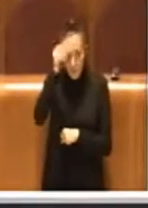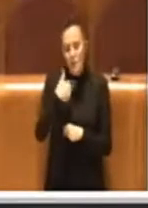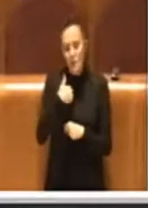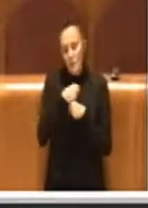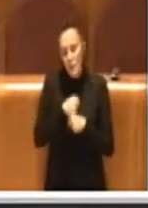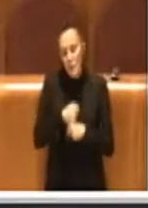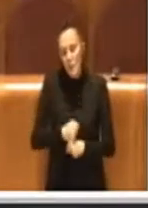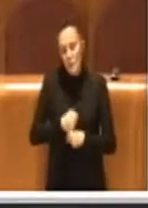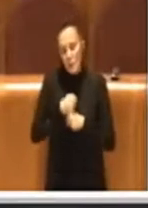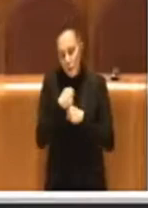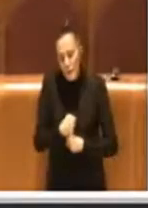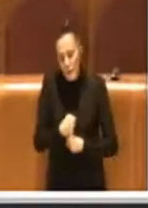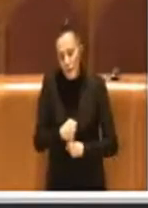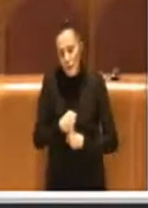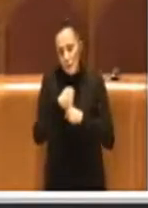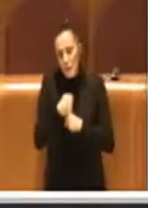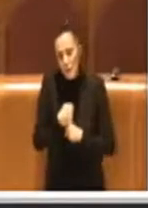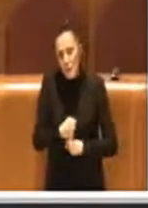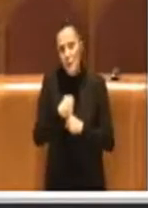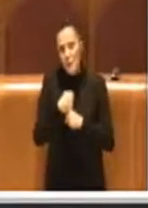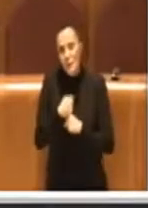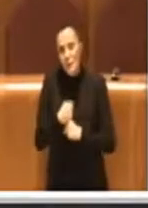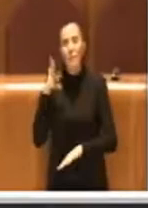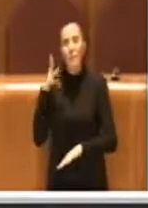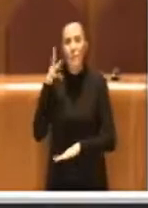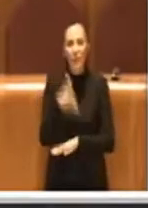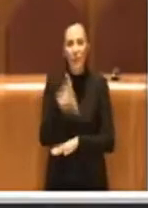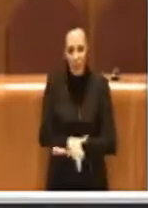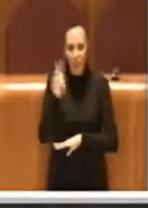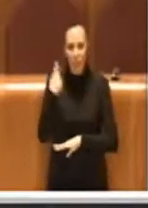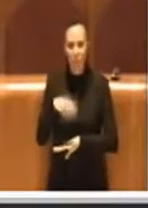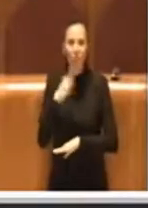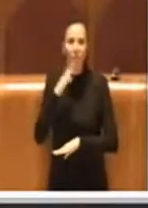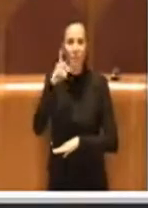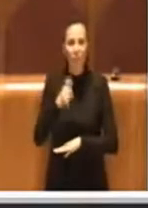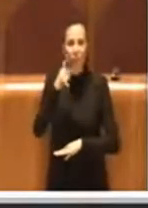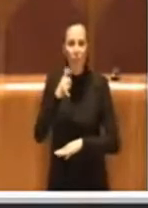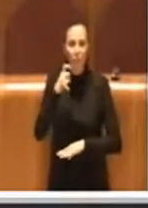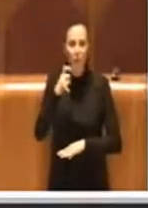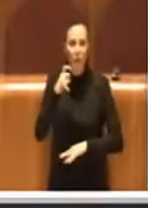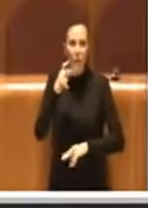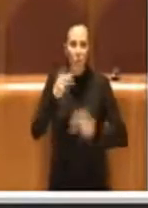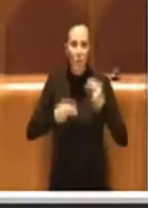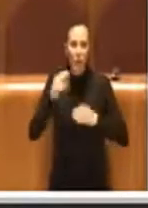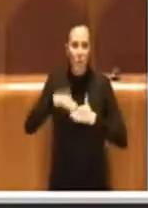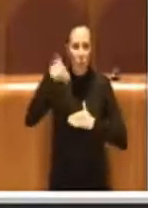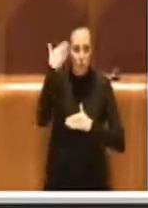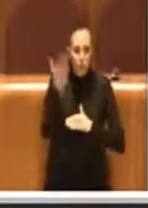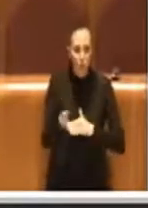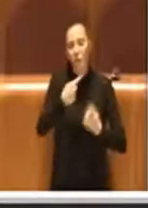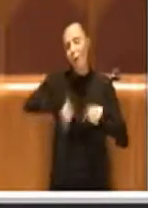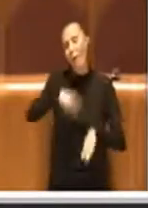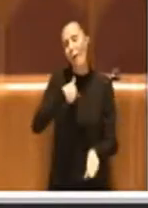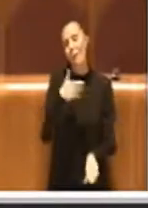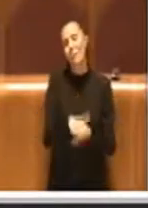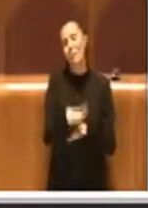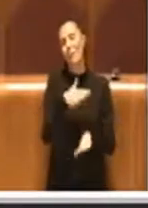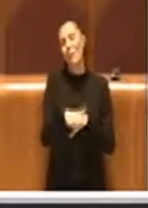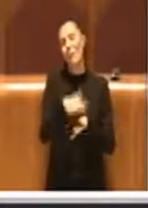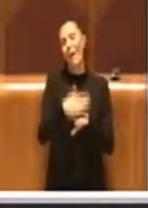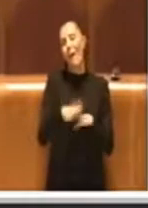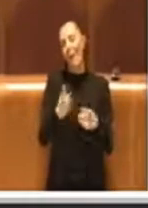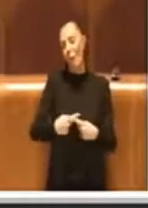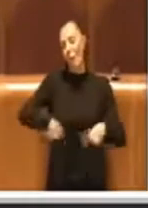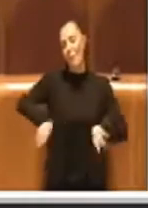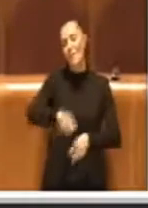pazienza gli interventi in merito e debito al bilancio, siamo abituati a sentirne anche in Commissione Bilancio quando li